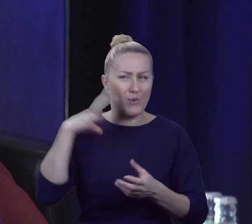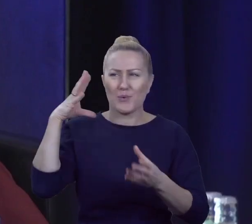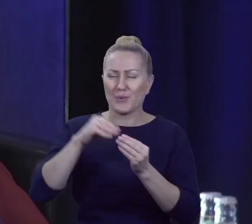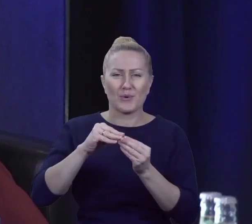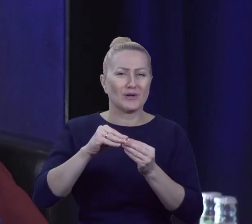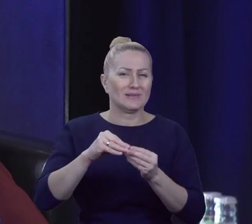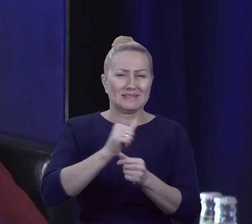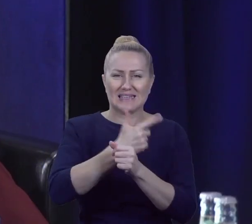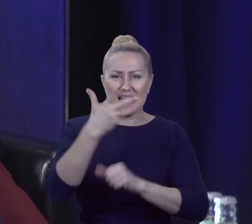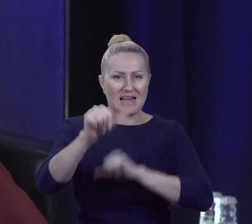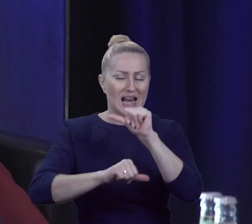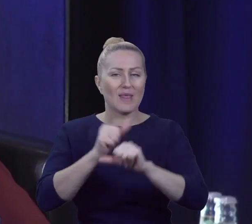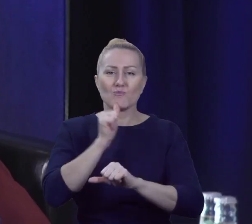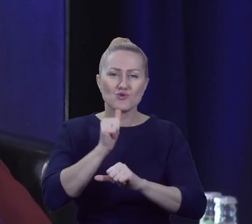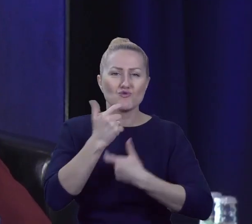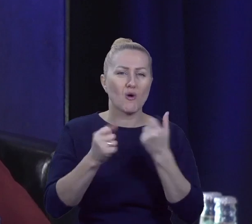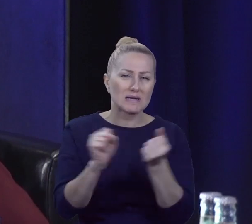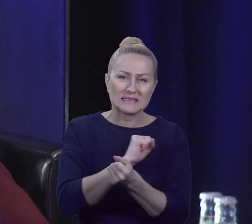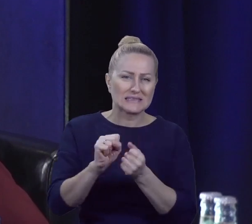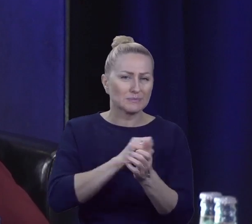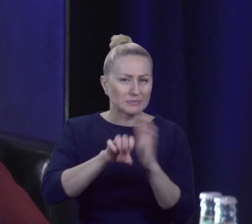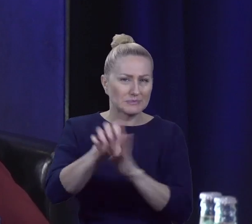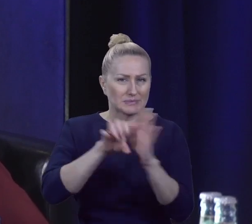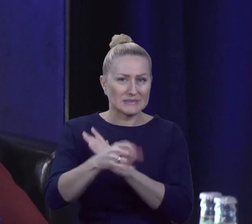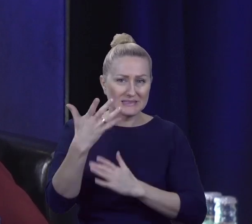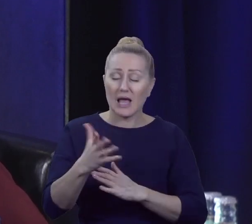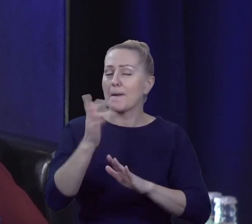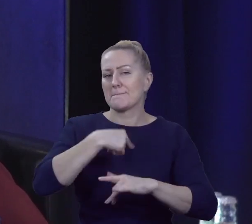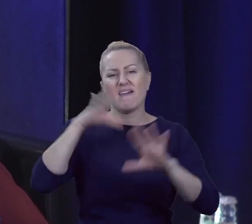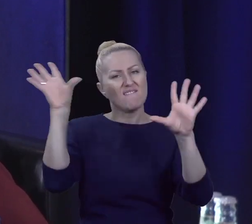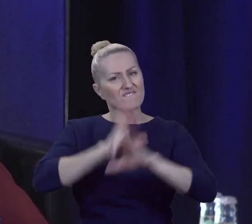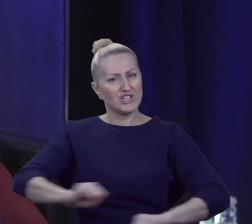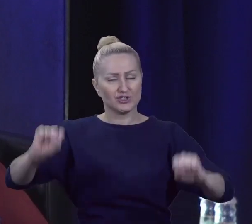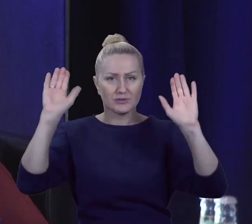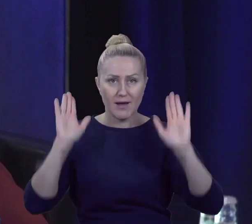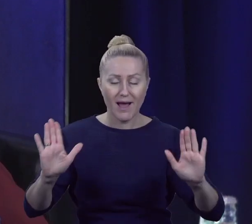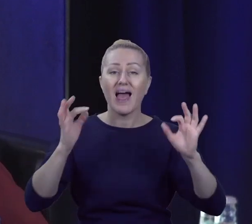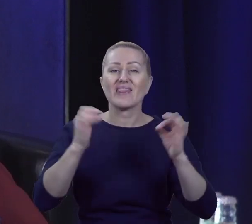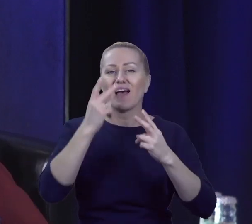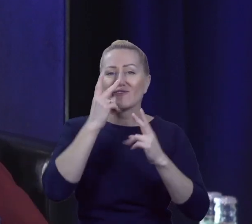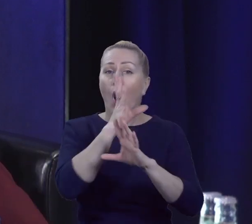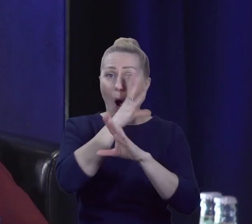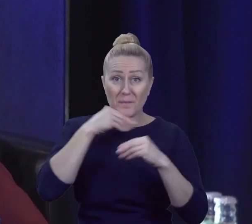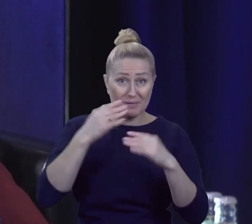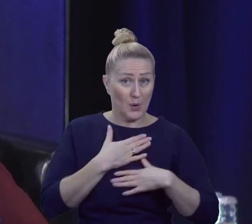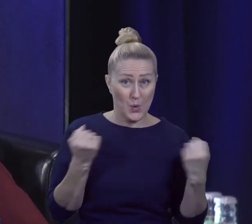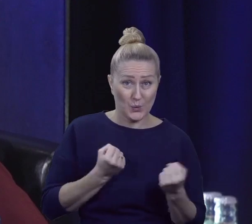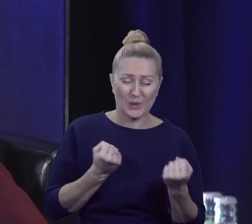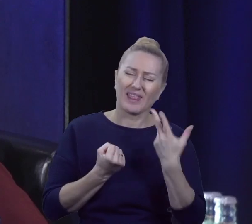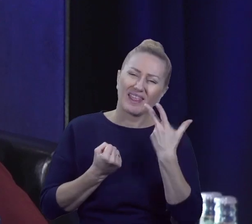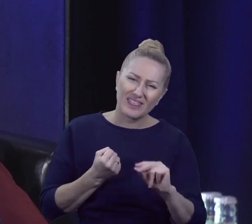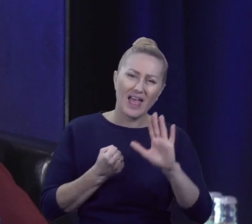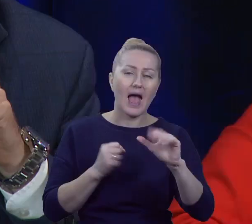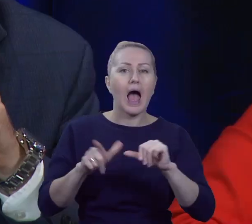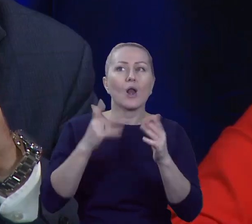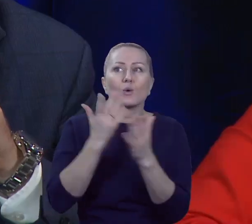kilka lat. Jakoś to przetrwaliśmy i mam nadzieję, na razie powodów do optymizmu za dużo nie ma, ale pierwsze jakieś